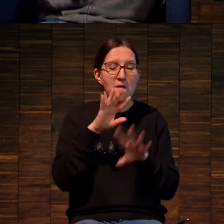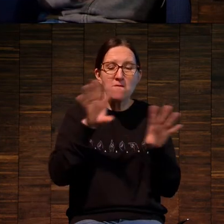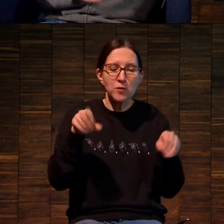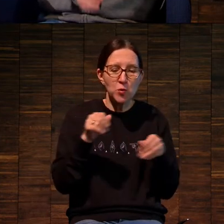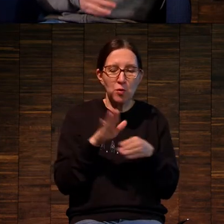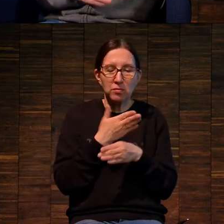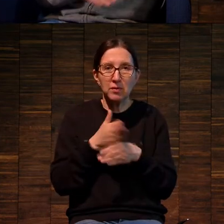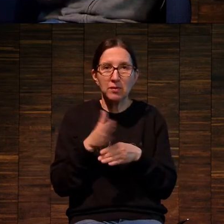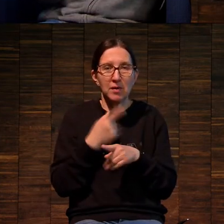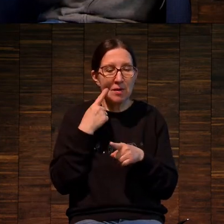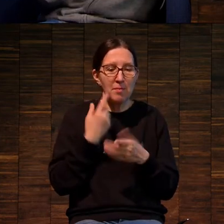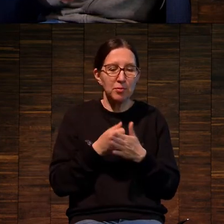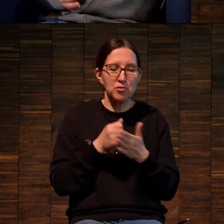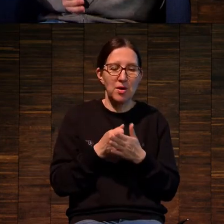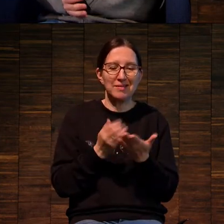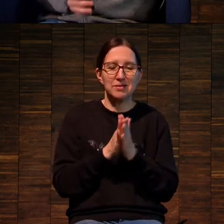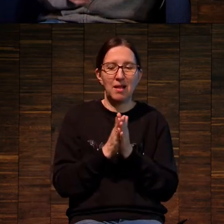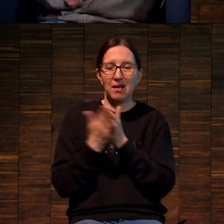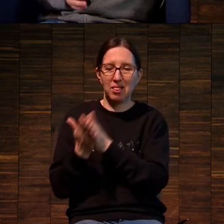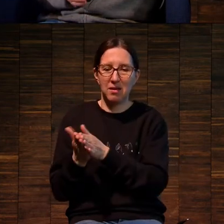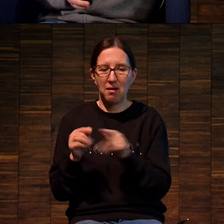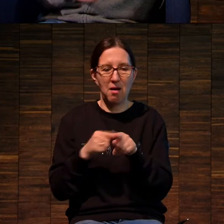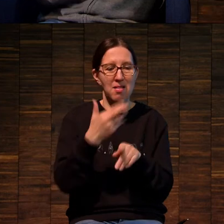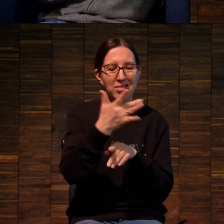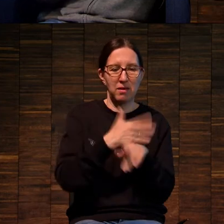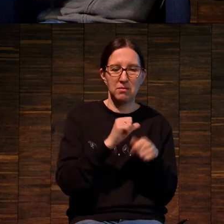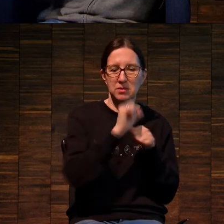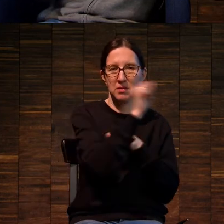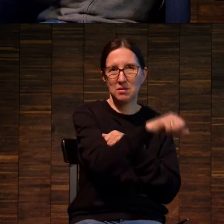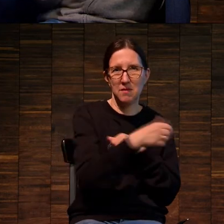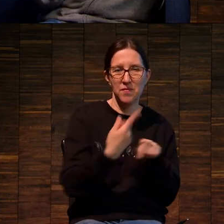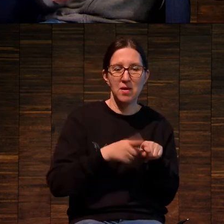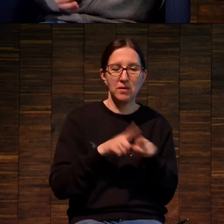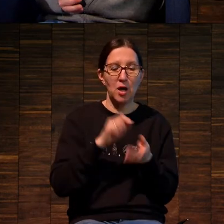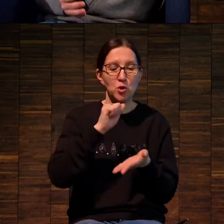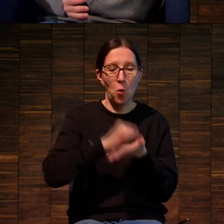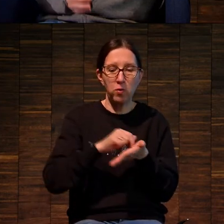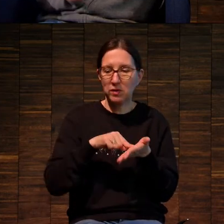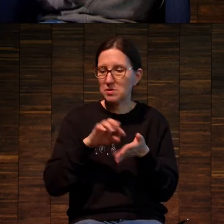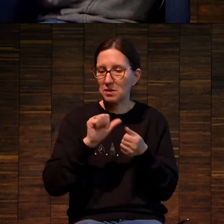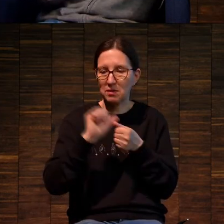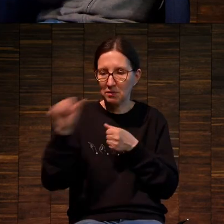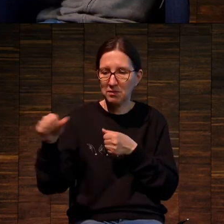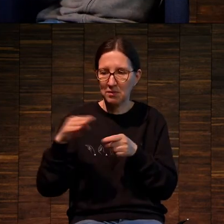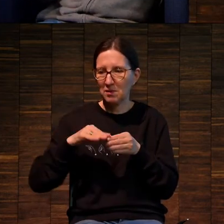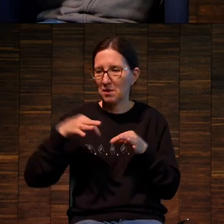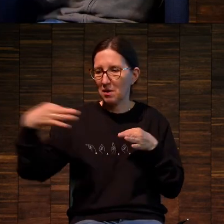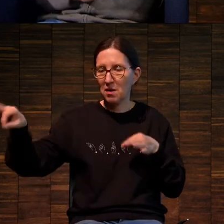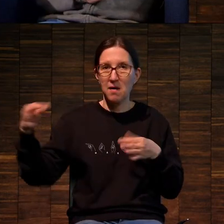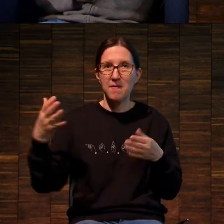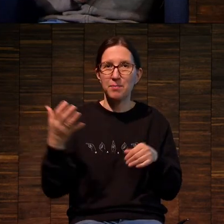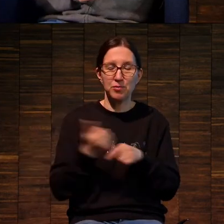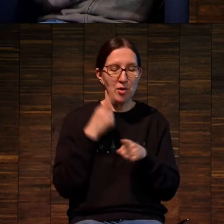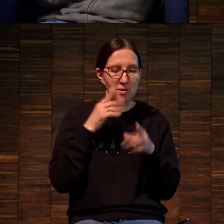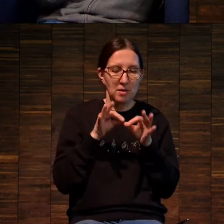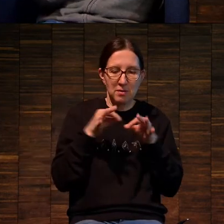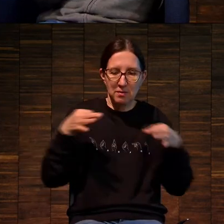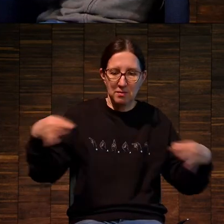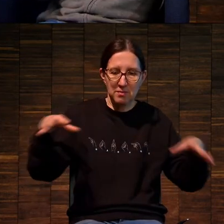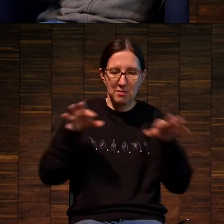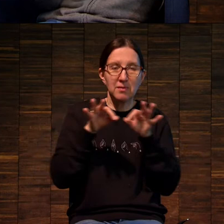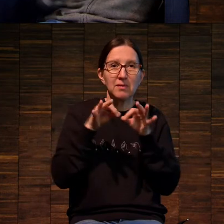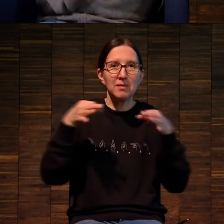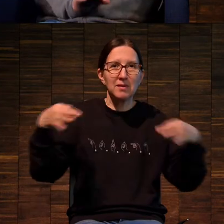когда текст отделяется от книги, оттиск отделяется от поверхности и так далее. То есть, ну, мне кажется, что